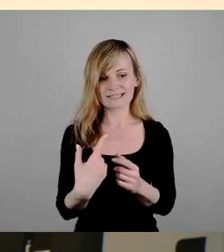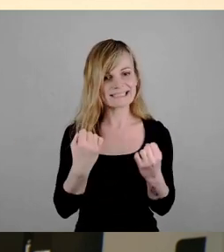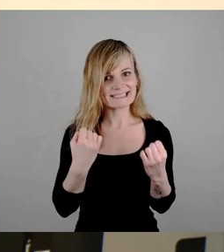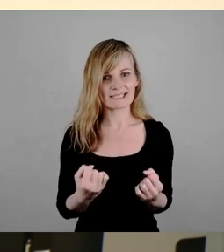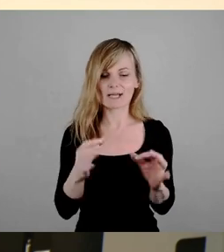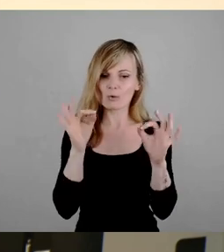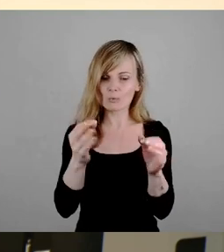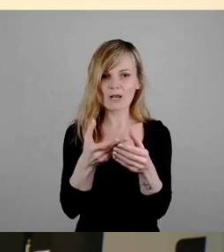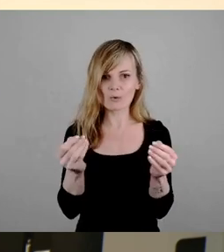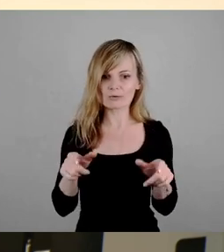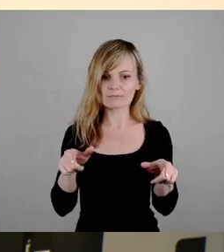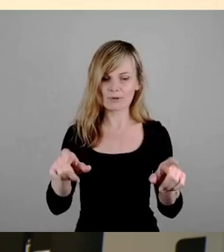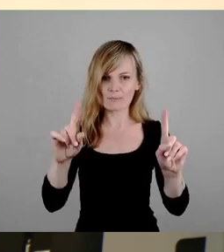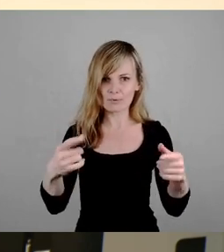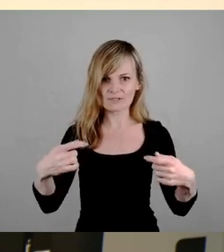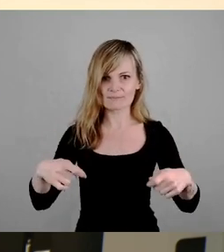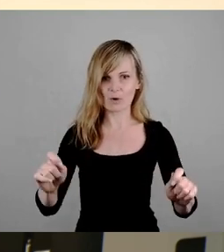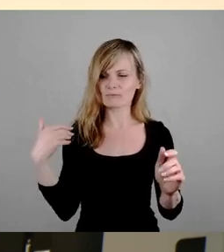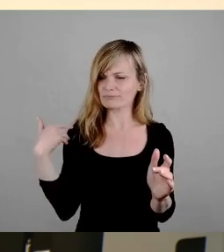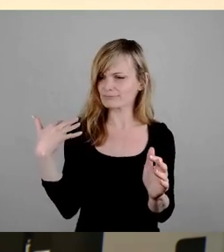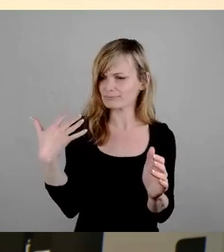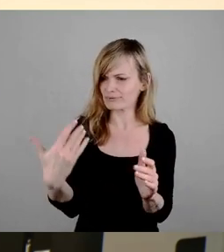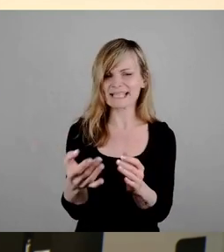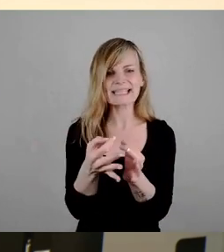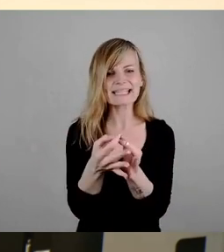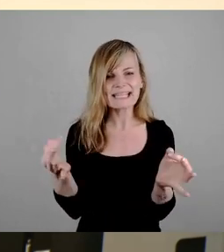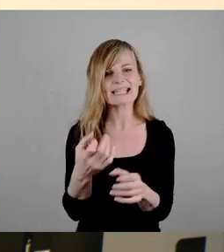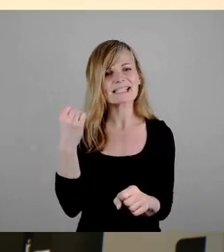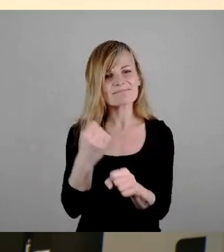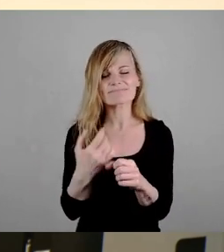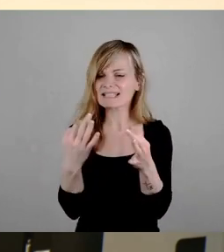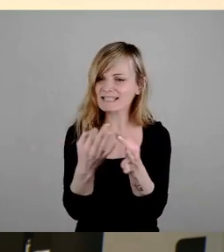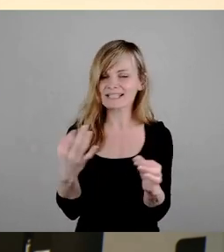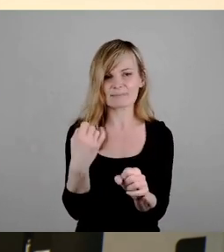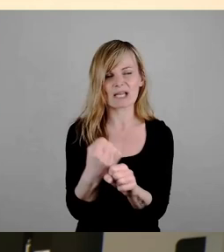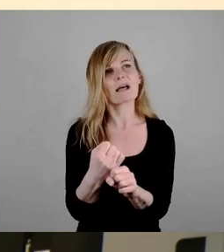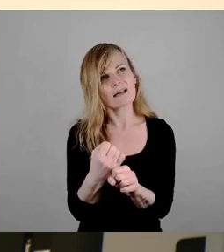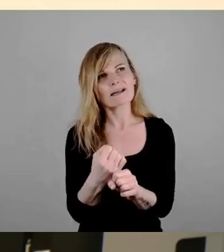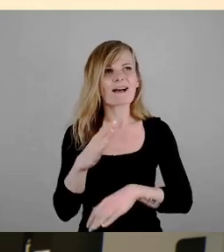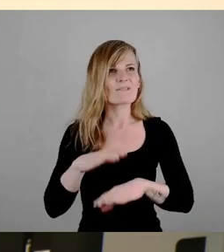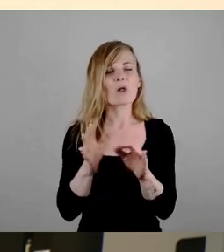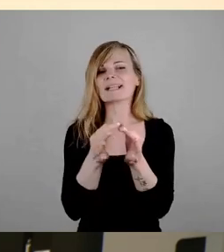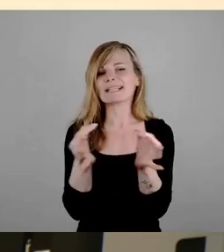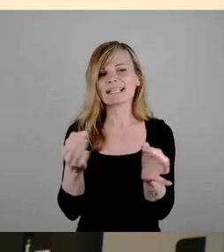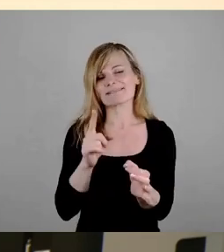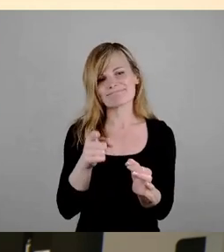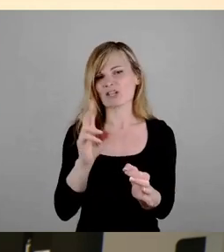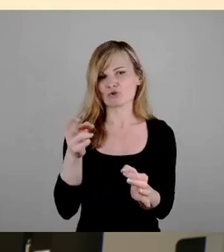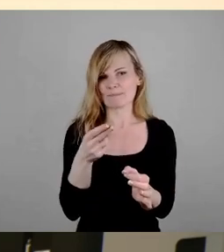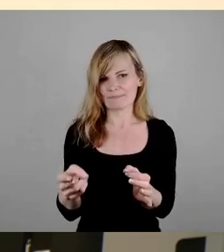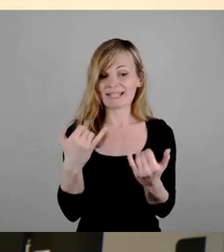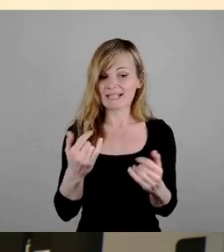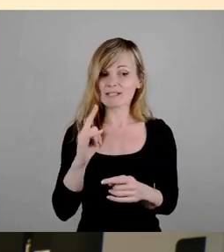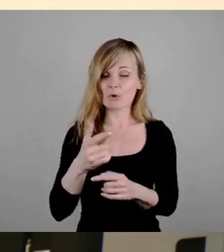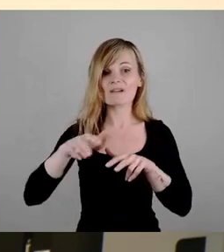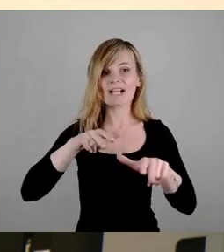aber absolut nichts passiert. Naja, nichts stimmt ja nicht ganz, weil es soll ja jetzt einen Verkehrsversuch